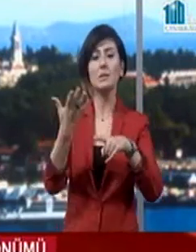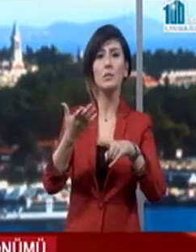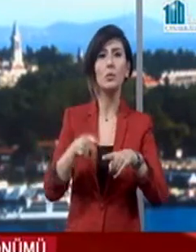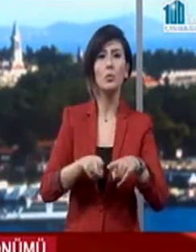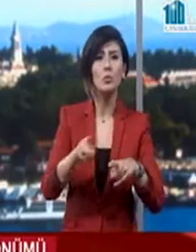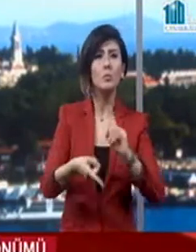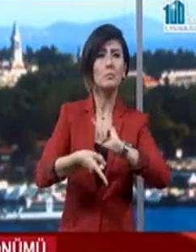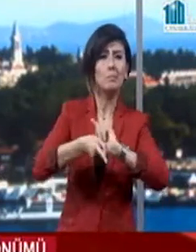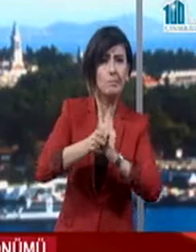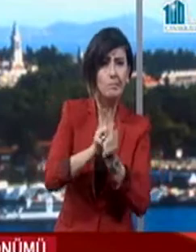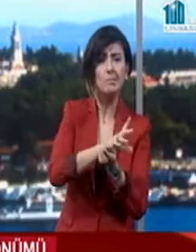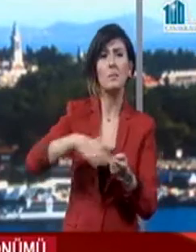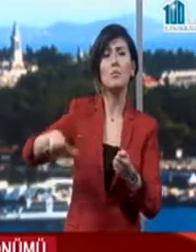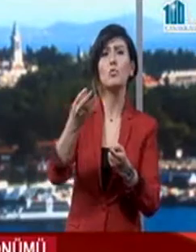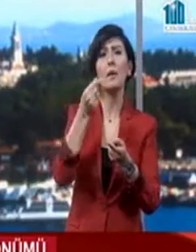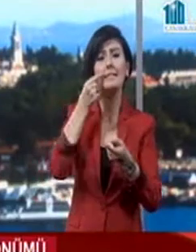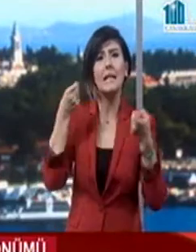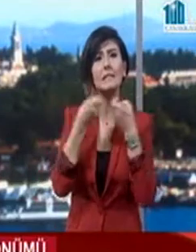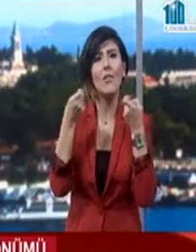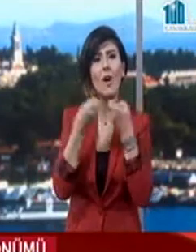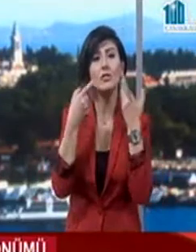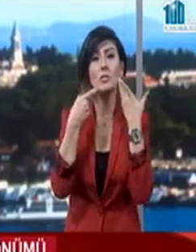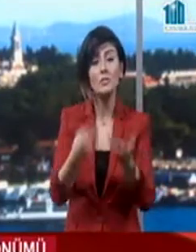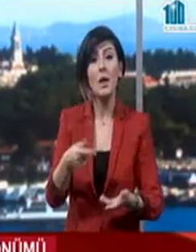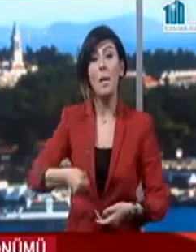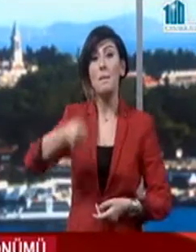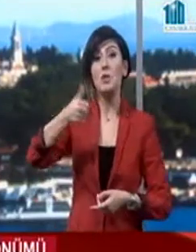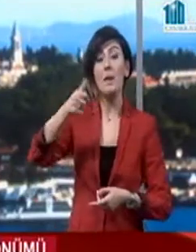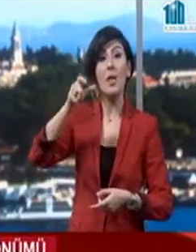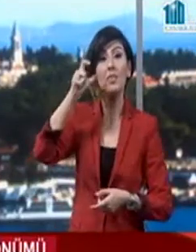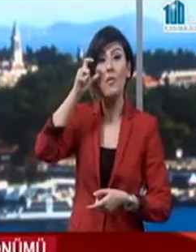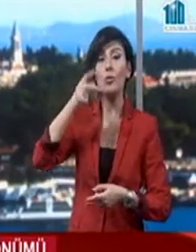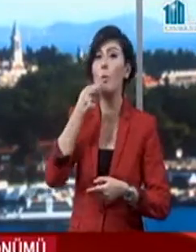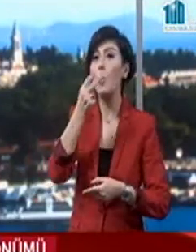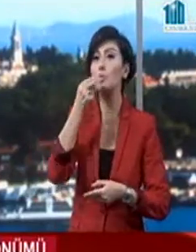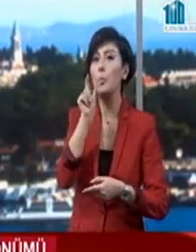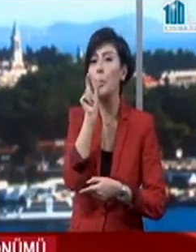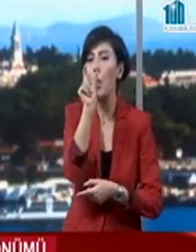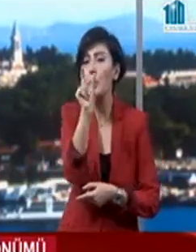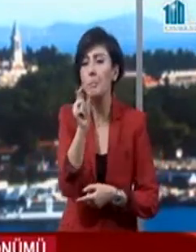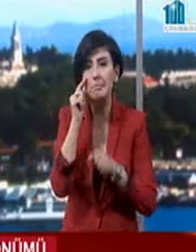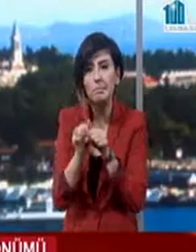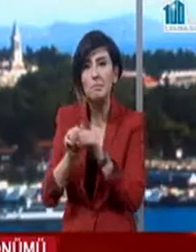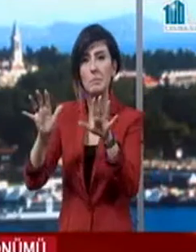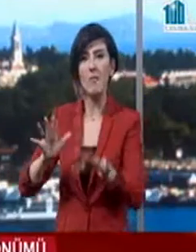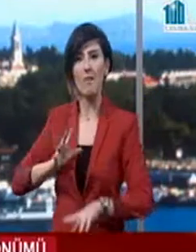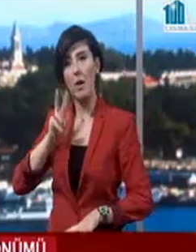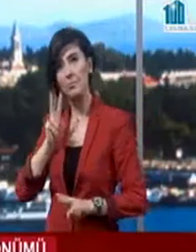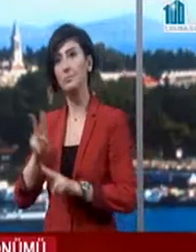burada savaştı diye konuştu. İsterseniz Başbakan'da Ahmet Davutoğlu'nun konuşmasından bu bölümü getirelim şimdi ekranlara.